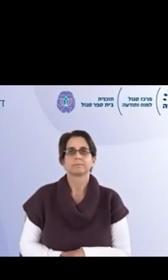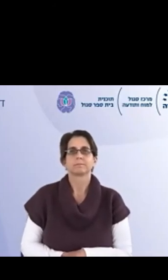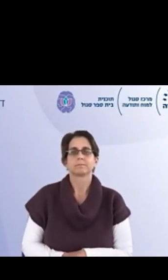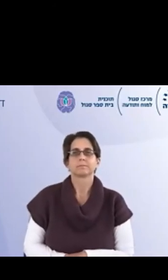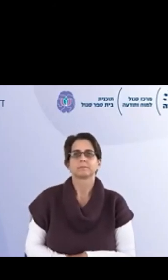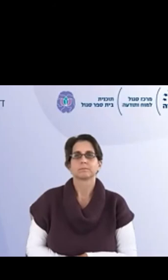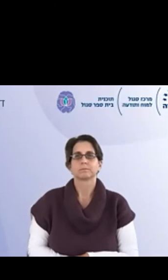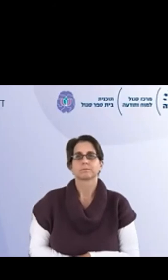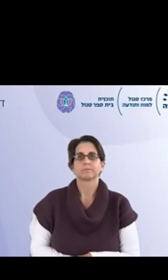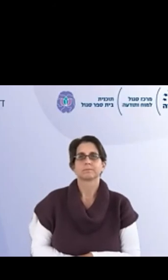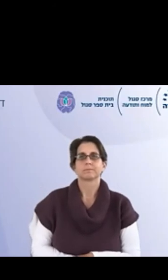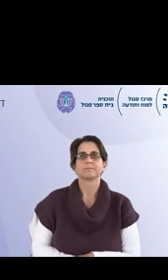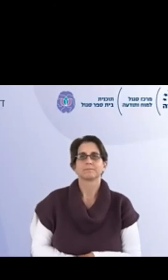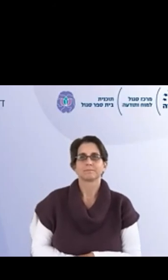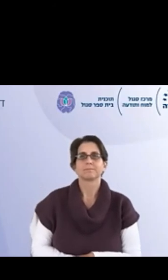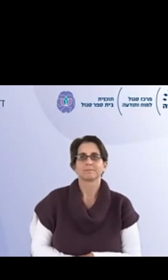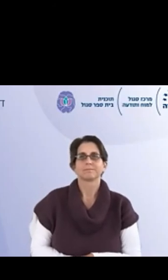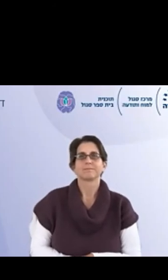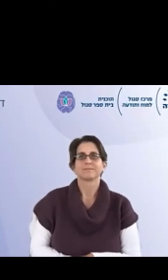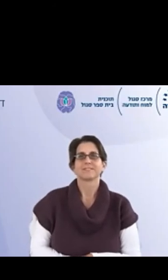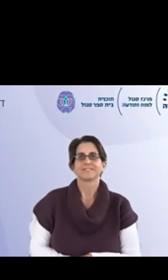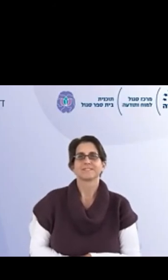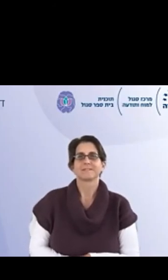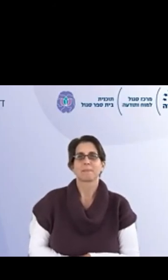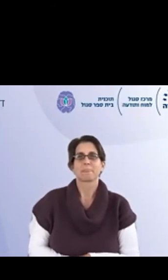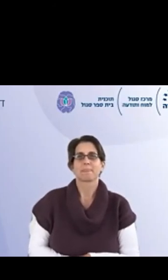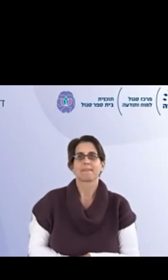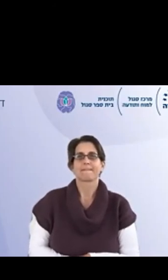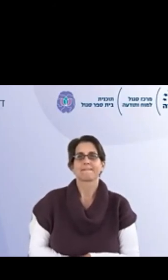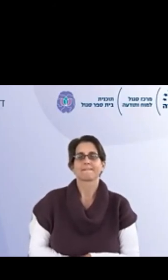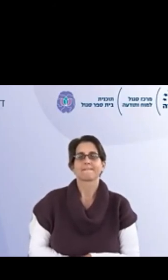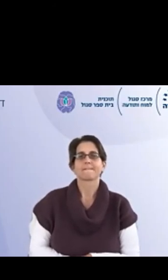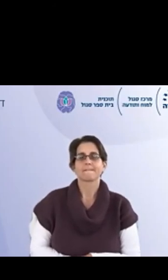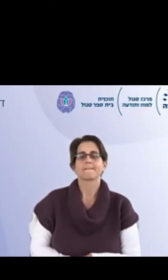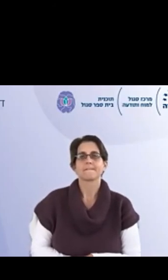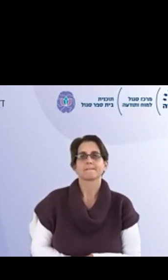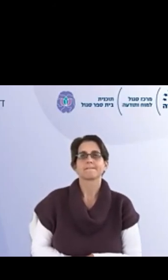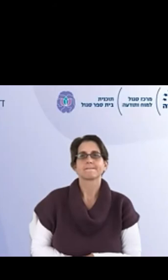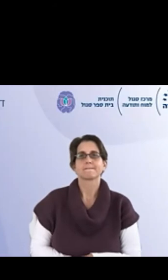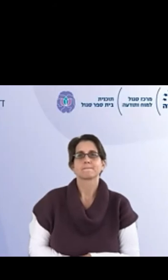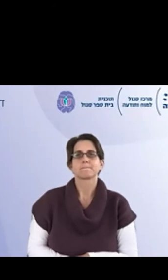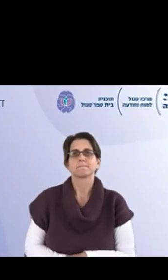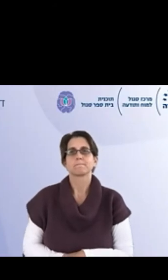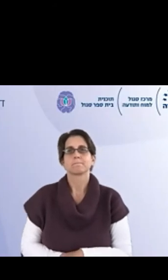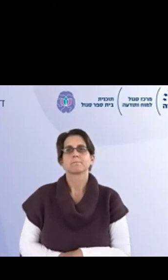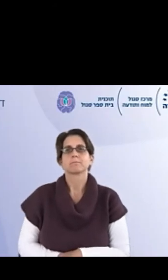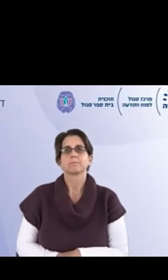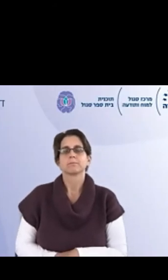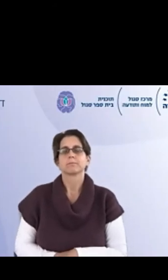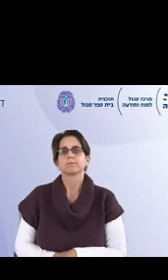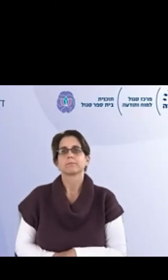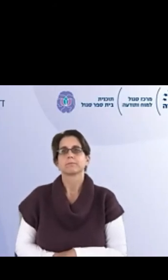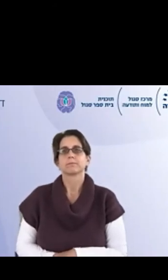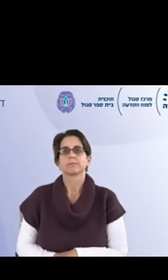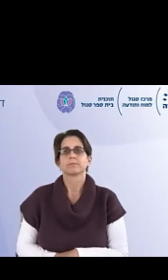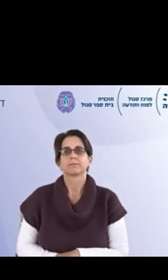וגם צריך להתכונן לזה, צריך לא לבוא וכזה מה יעלה, תוך האחריות, בדרך כלל של